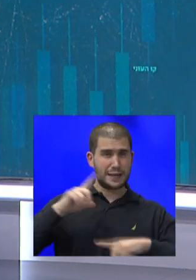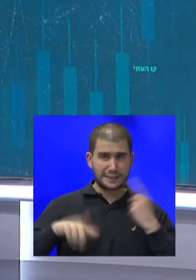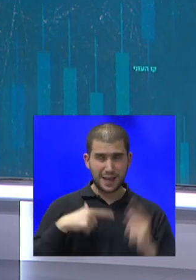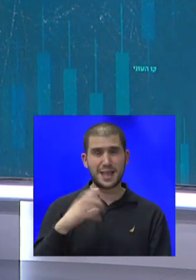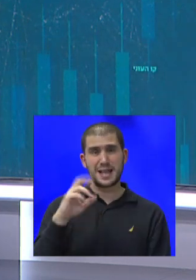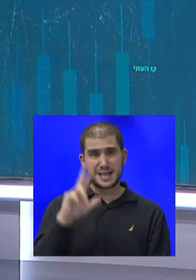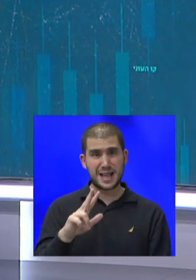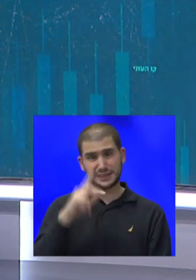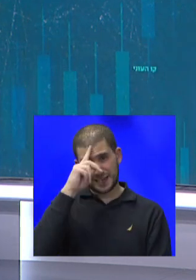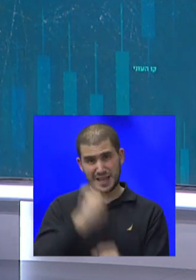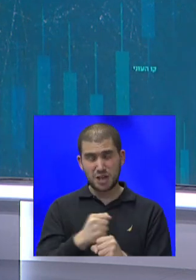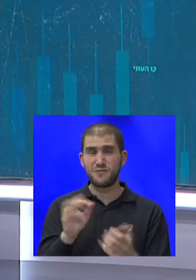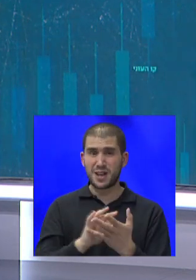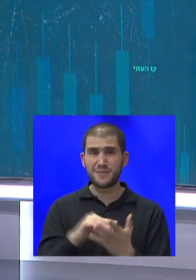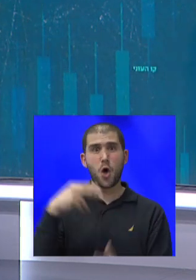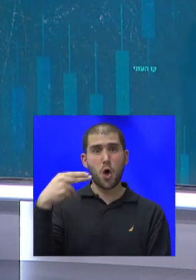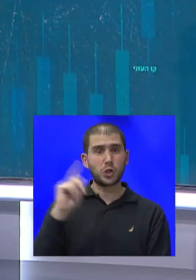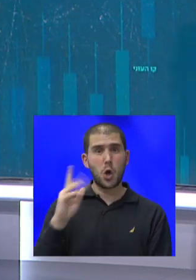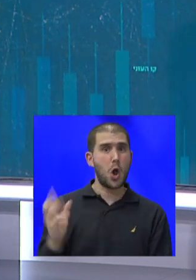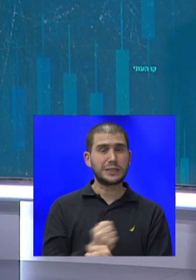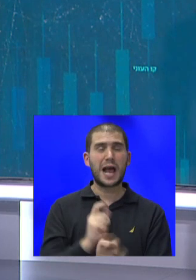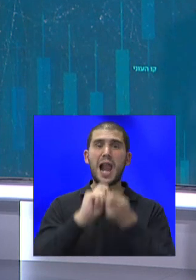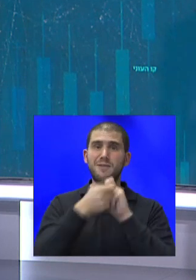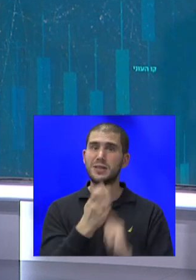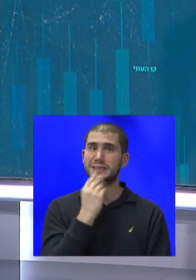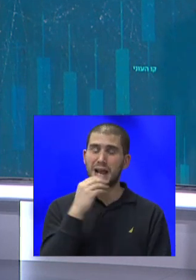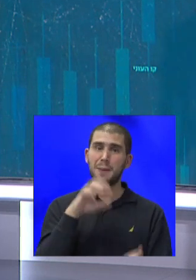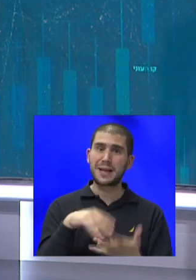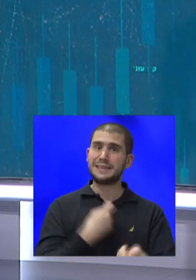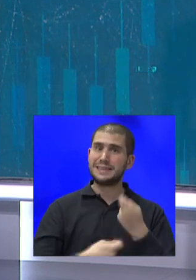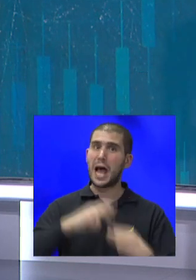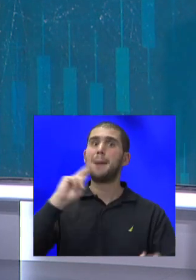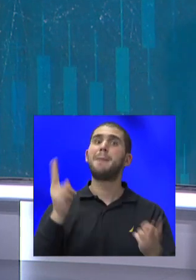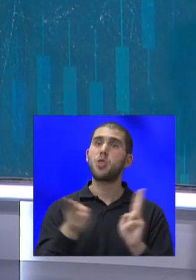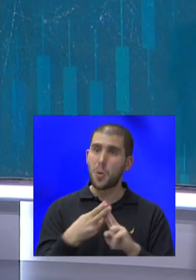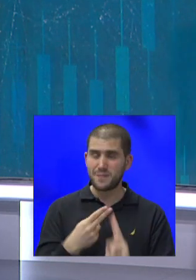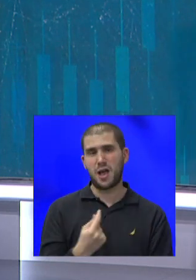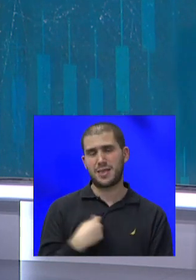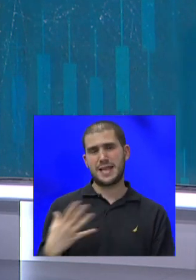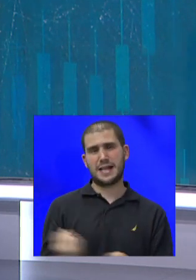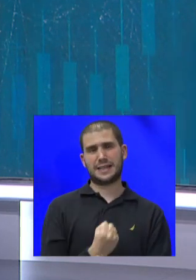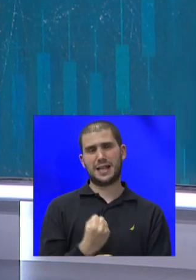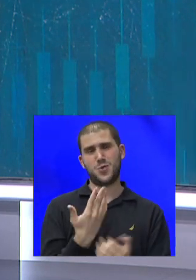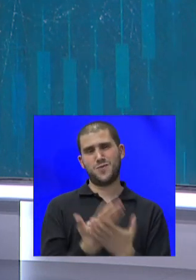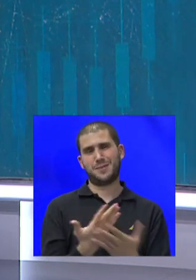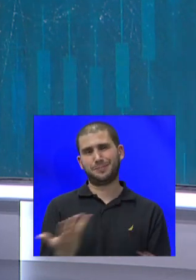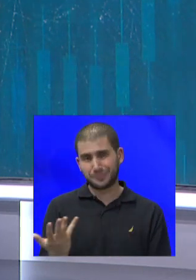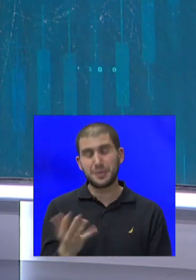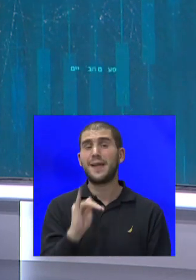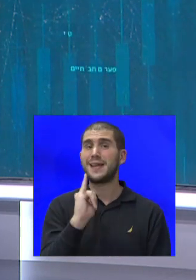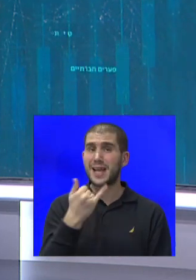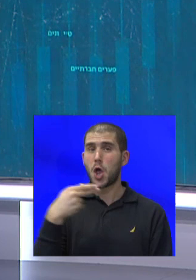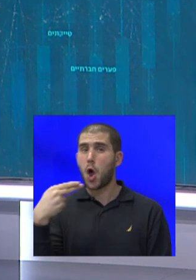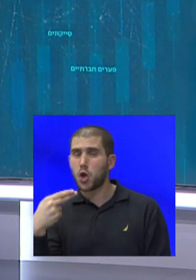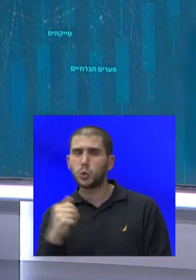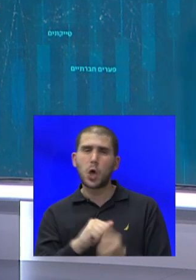הורדוס לא הצליח להפוך את ישראל למרכז סחר בינלאומי, אני הצלחתי. אז כן הורדוס, לא הורדוס, אם